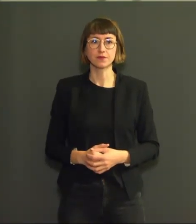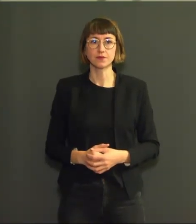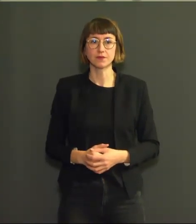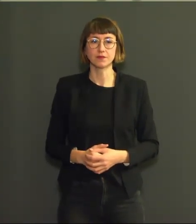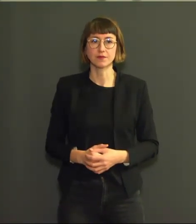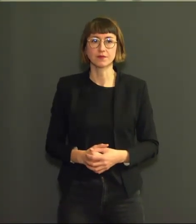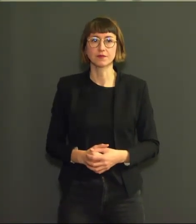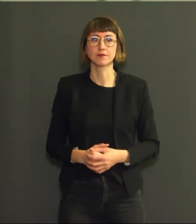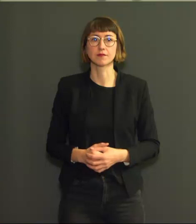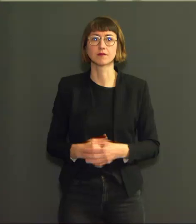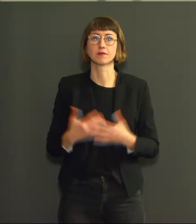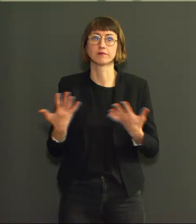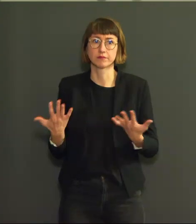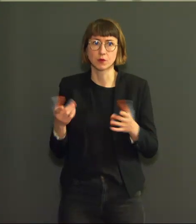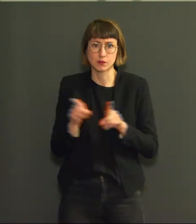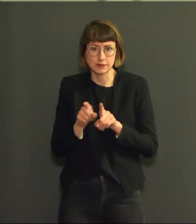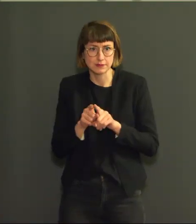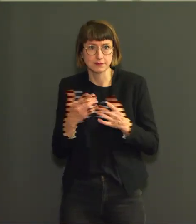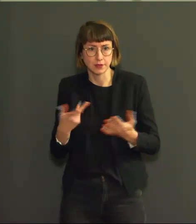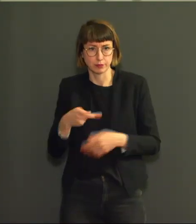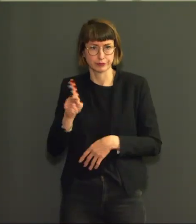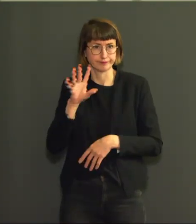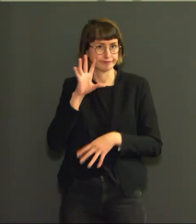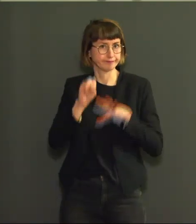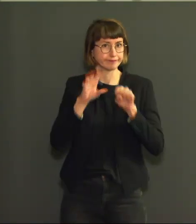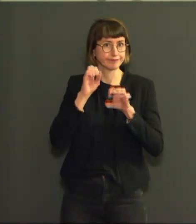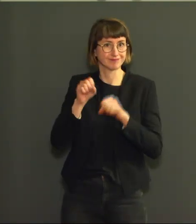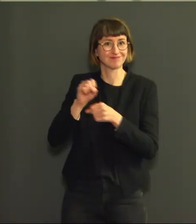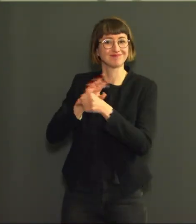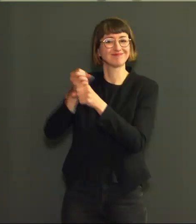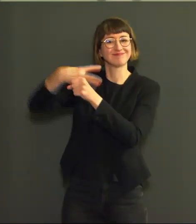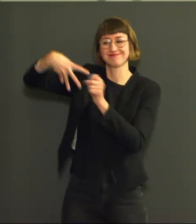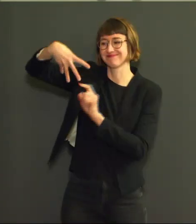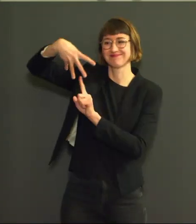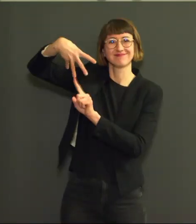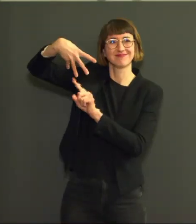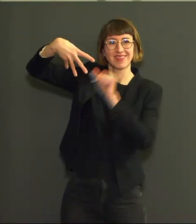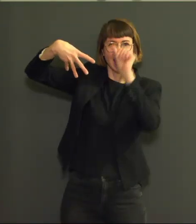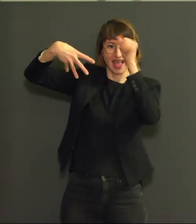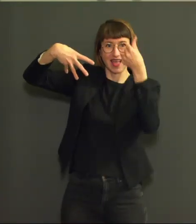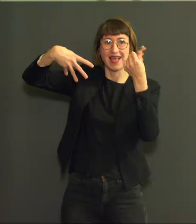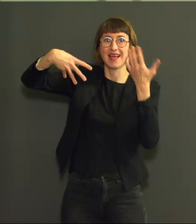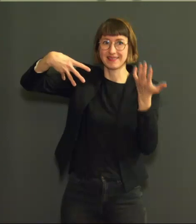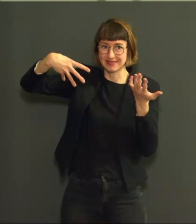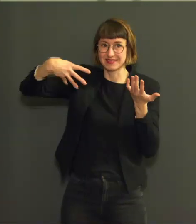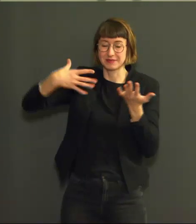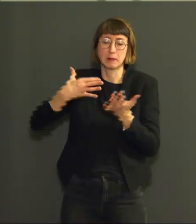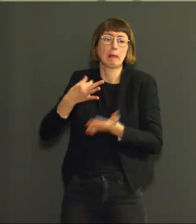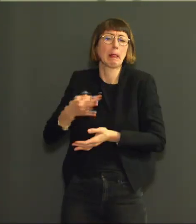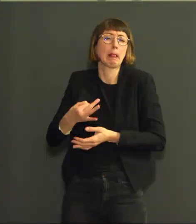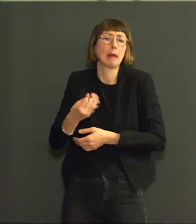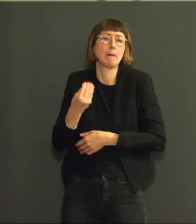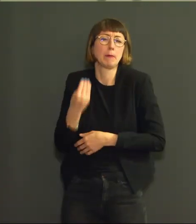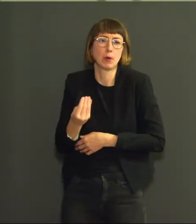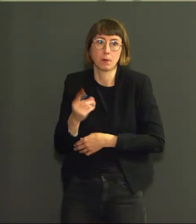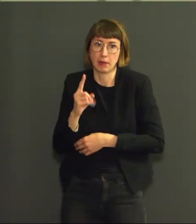régulièrement des isolats du variant indien mais il reste encore pour l'instant extrêmement peu présent sur notre territoire.